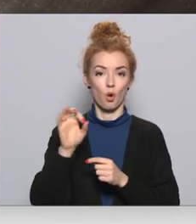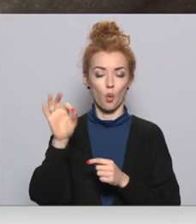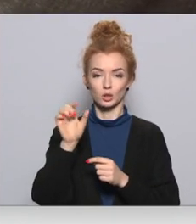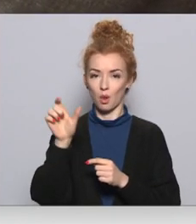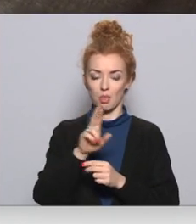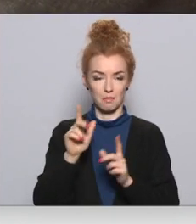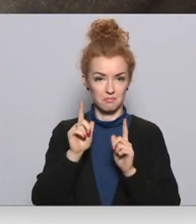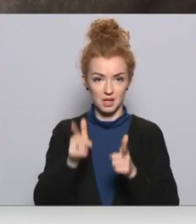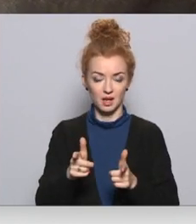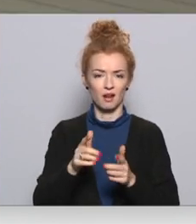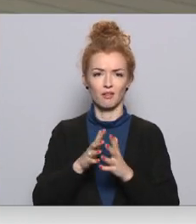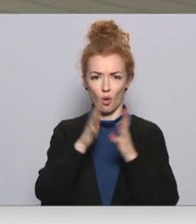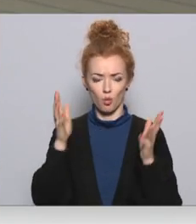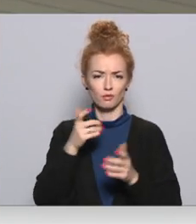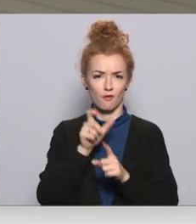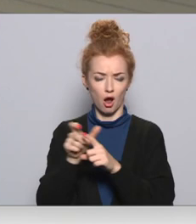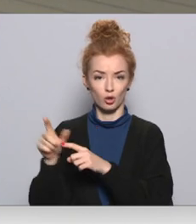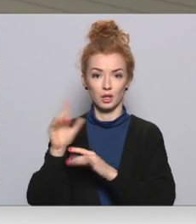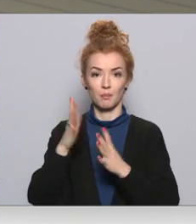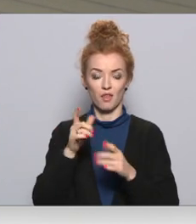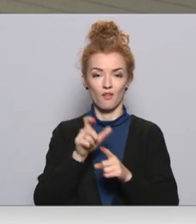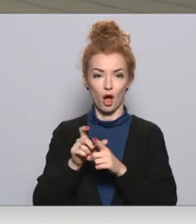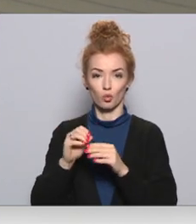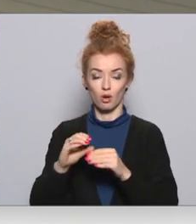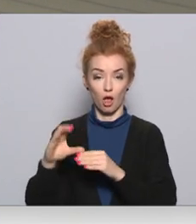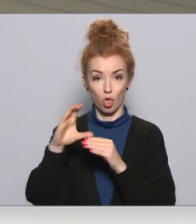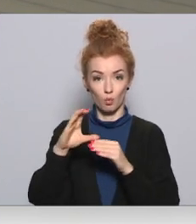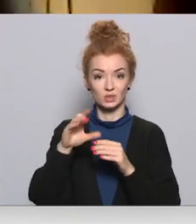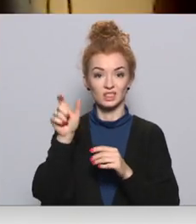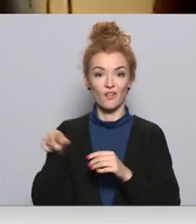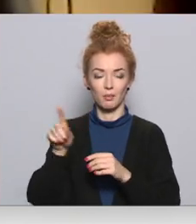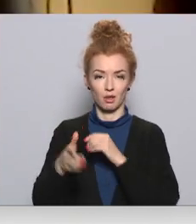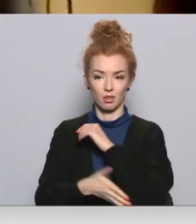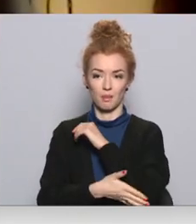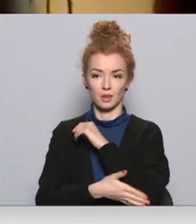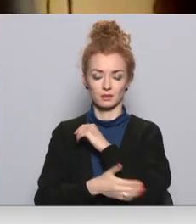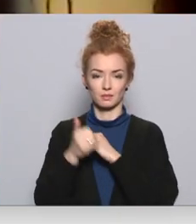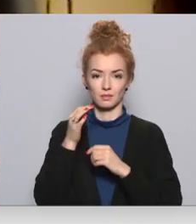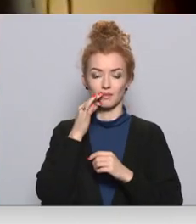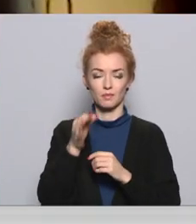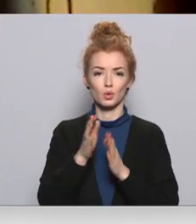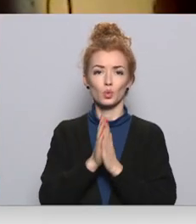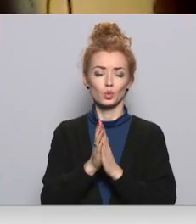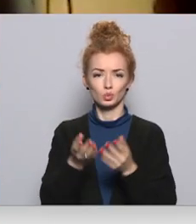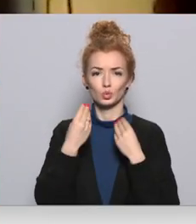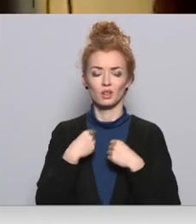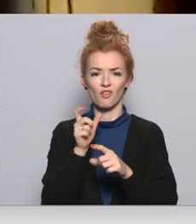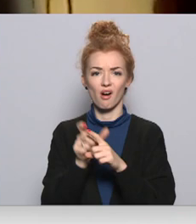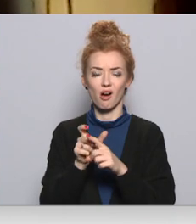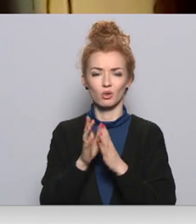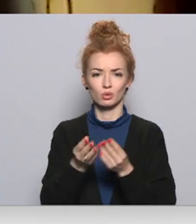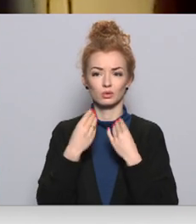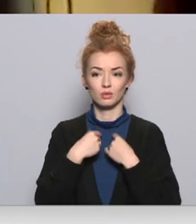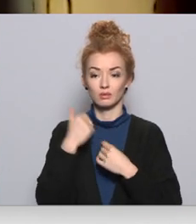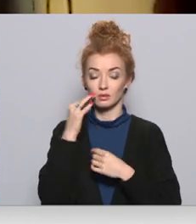Valodā vārdu netrūkst, taču vārdu krājums gan daudziem esot nabadzīgs. Skolotāji, vārdiņu, vārdiņu vajag!